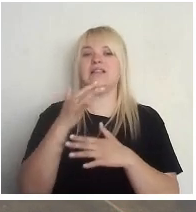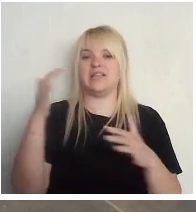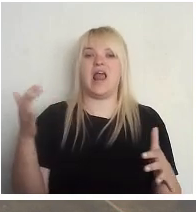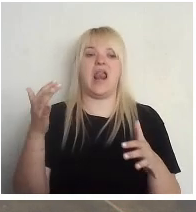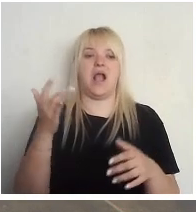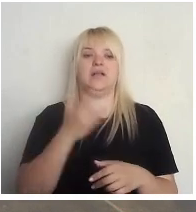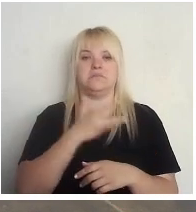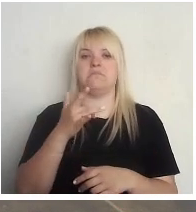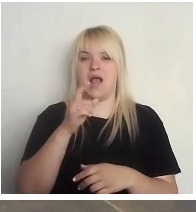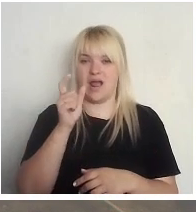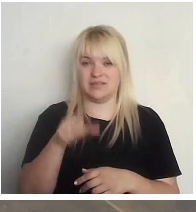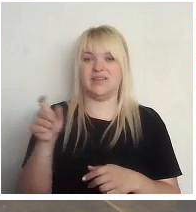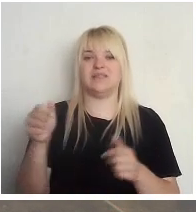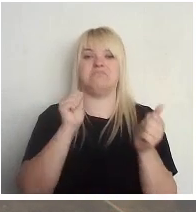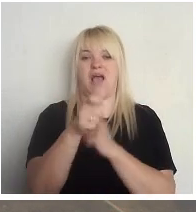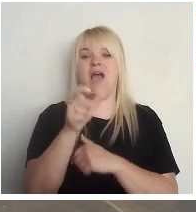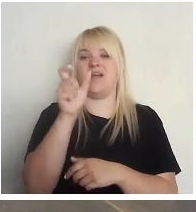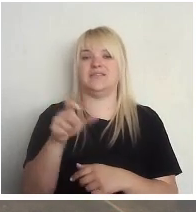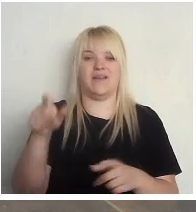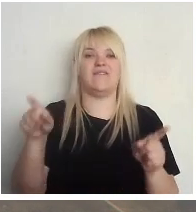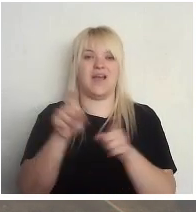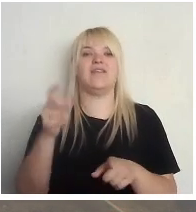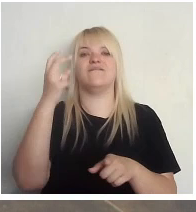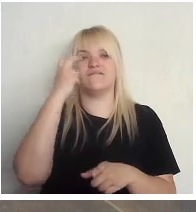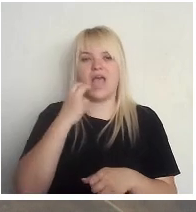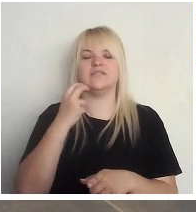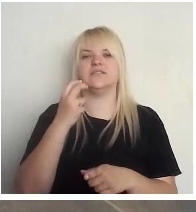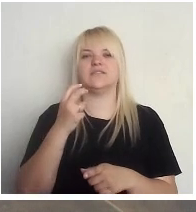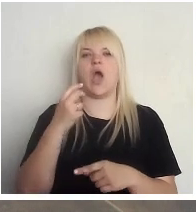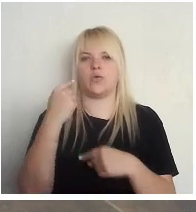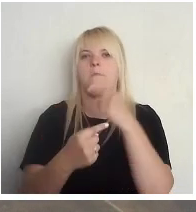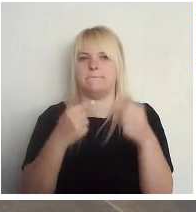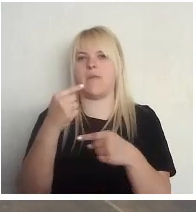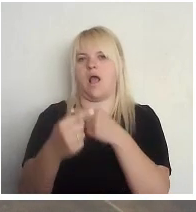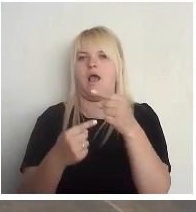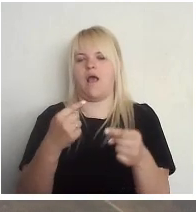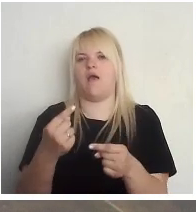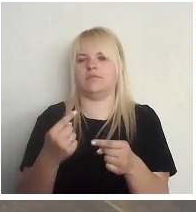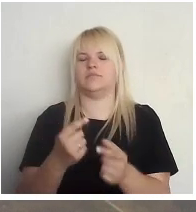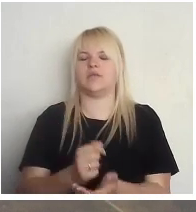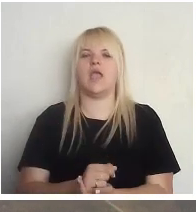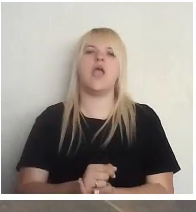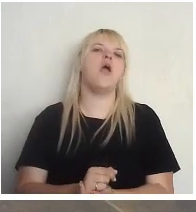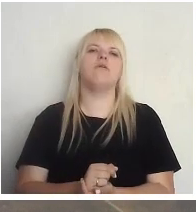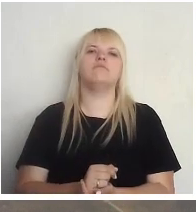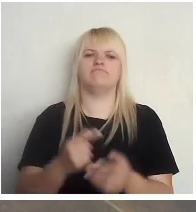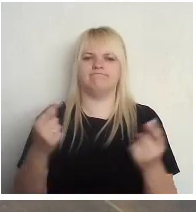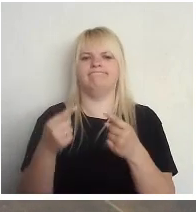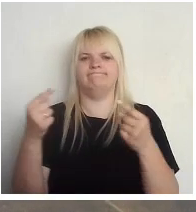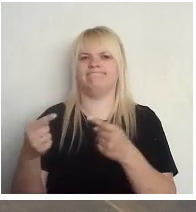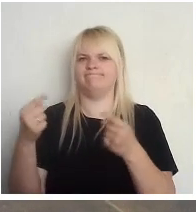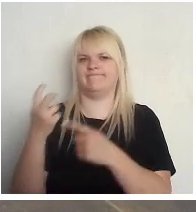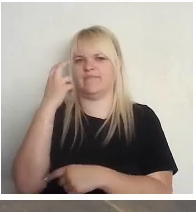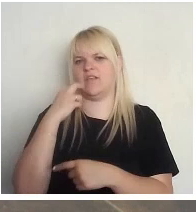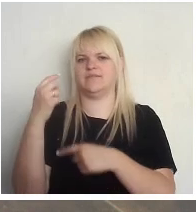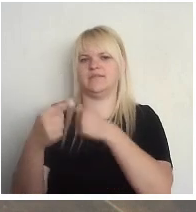pārstāv arī vecāko paudzi. Ja tiktu dotas